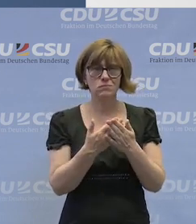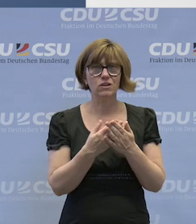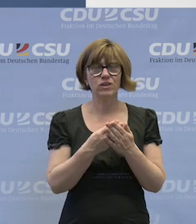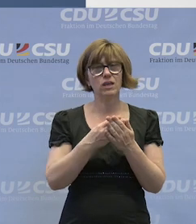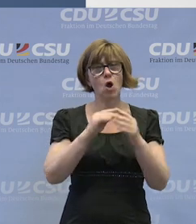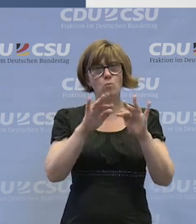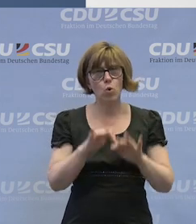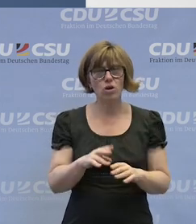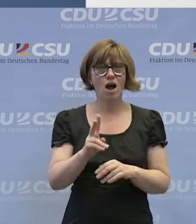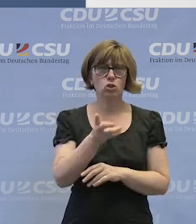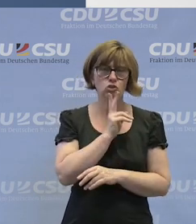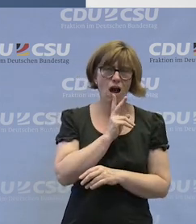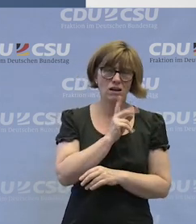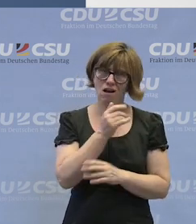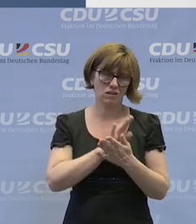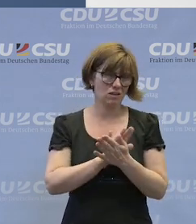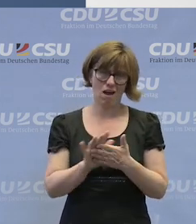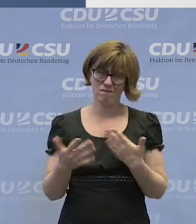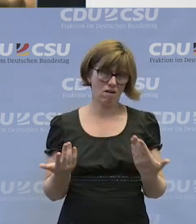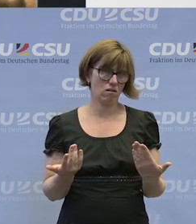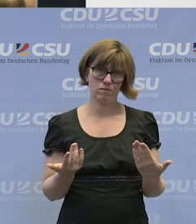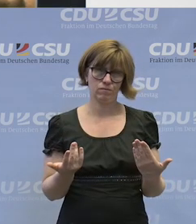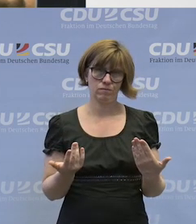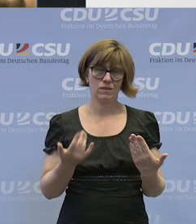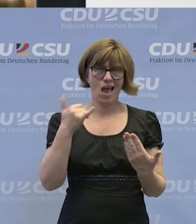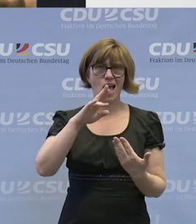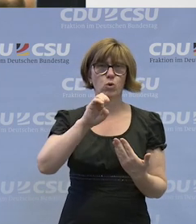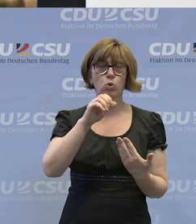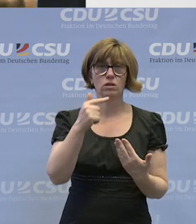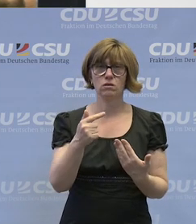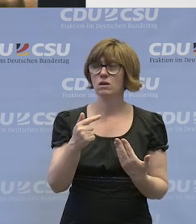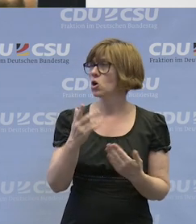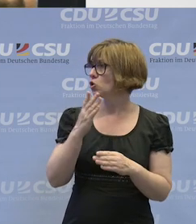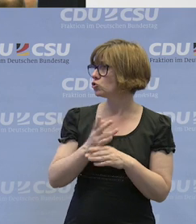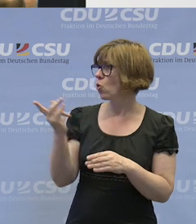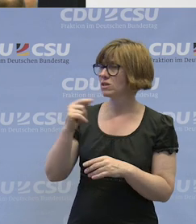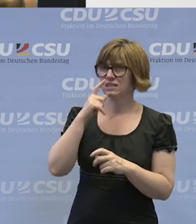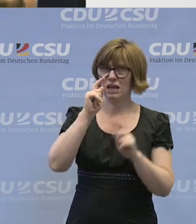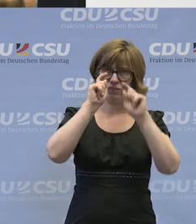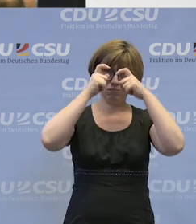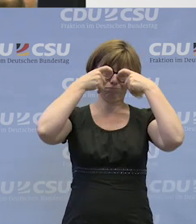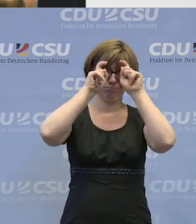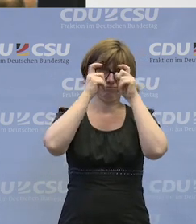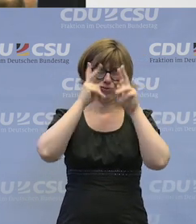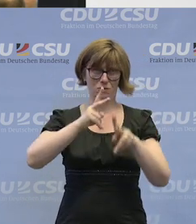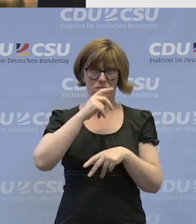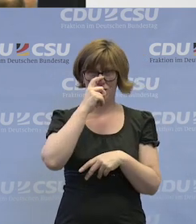bürokratischen Alltag nicht immer ganz so einfach. Herr Jüttich. Ja, Sie haben schon meine Sorgenfalten gesehen. Ja.